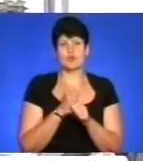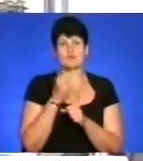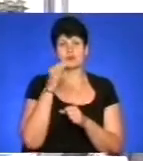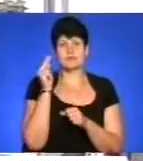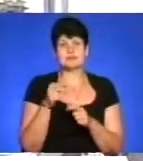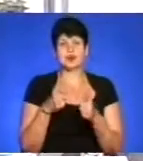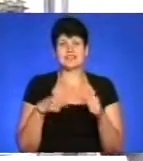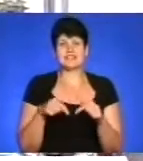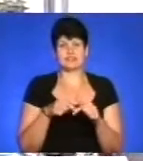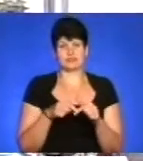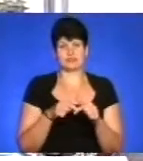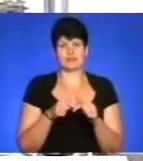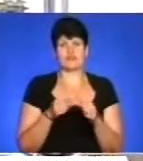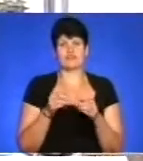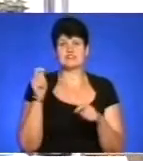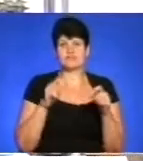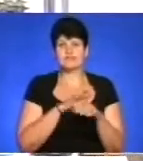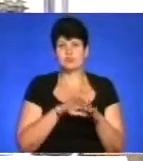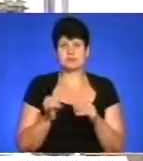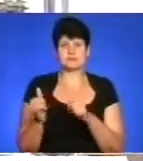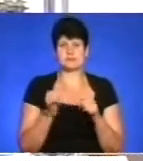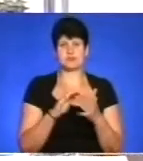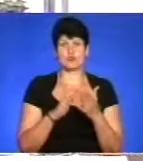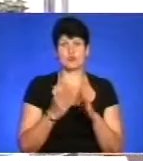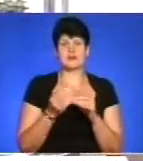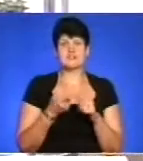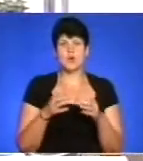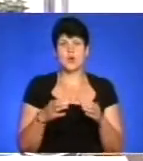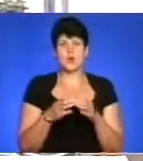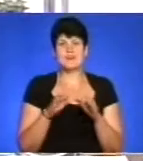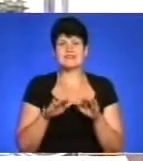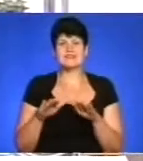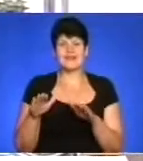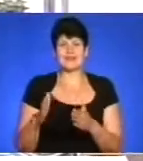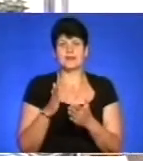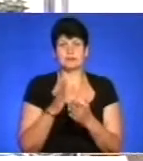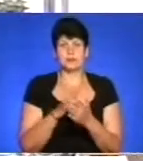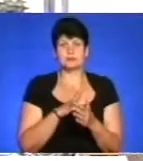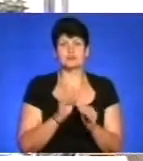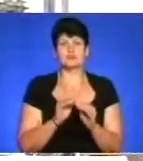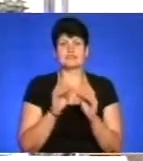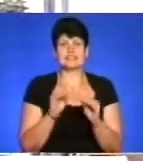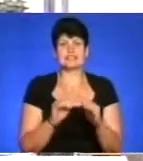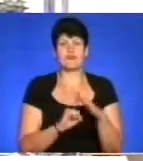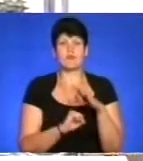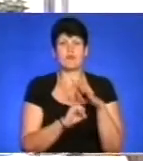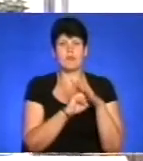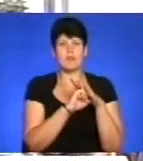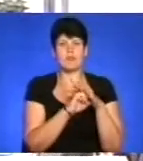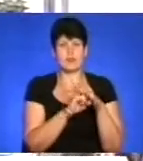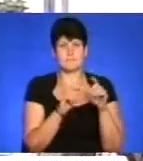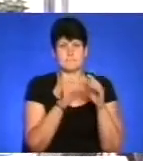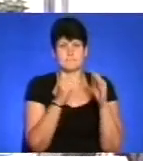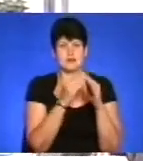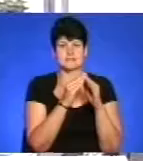фестивалю, тому що не були забезпечені умови. Це є група дітей, яка мала би бути поселена на базу для дітей,